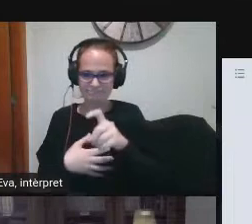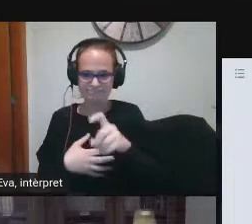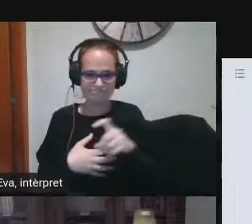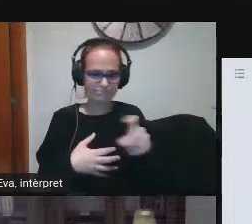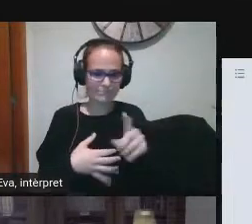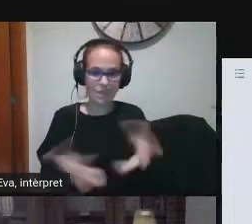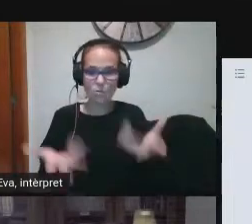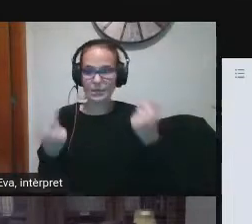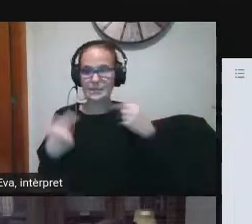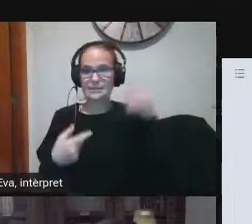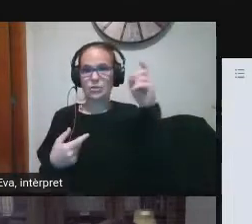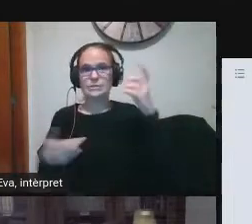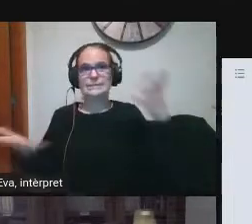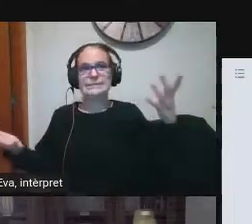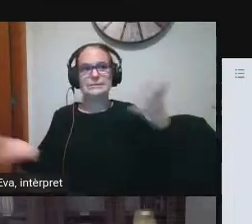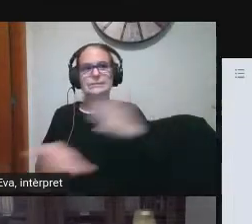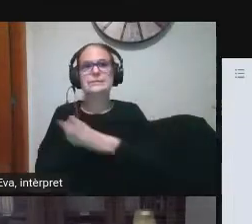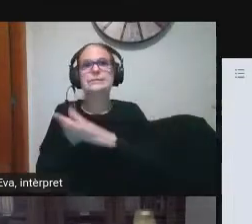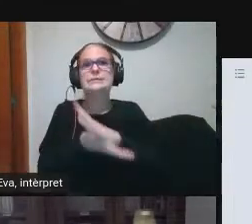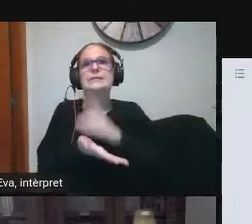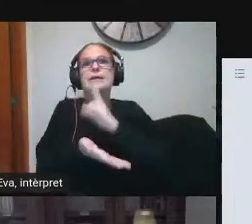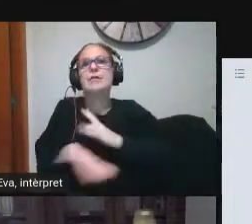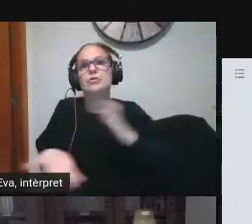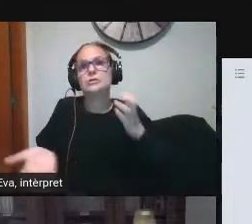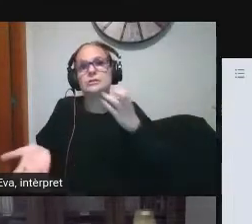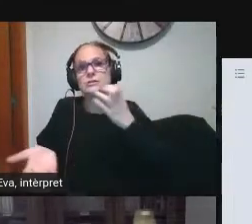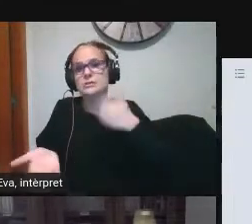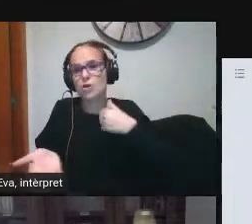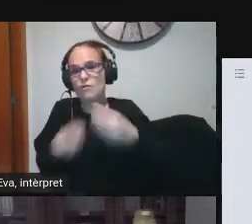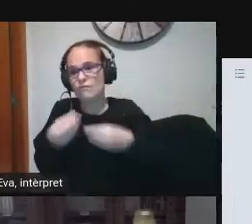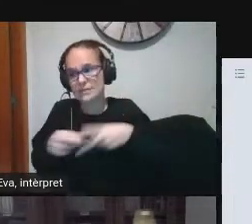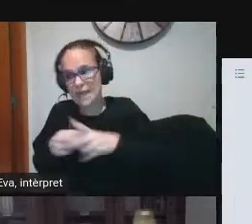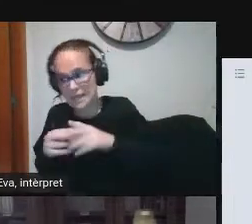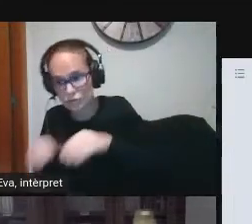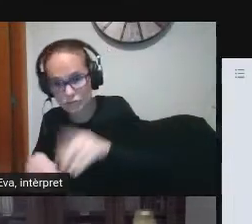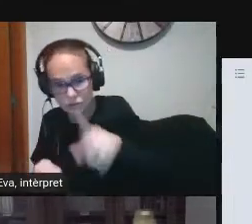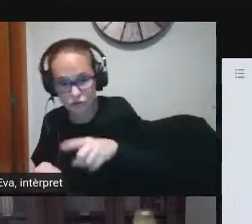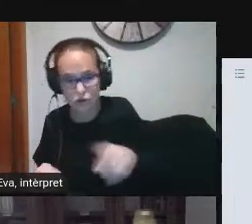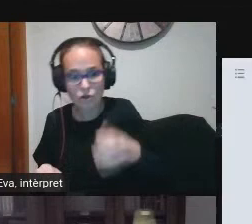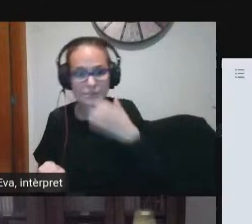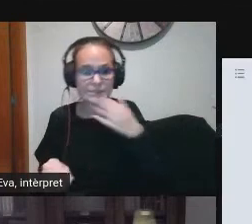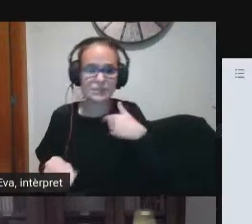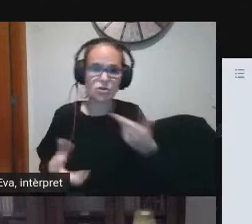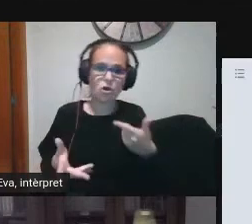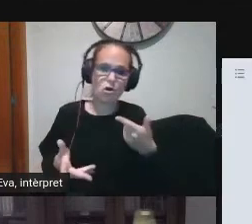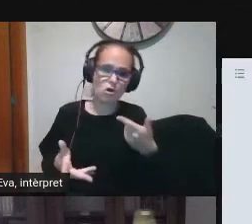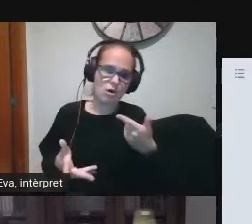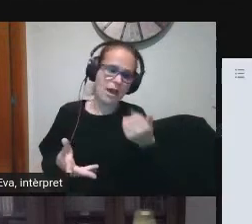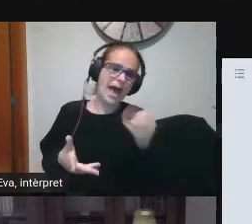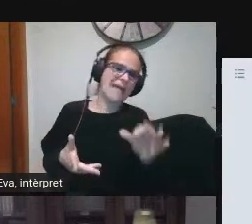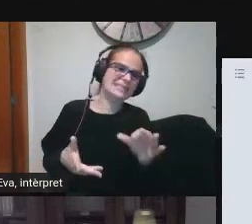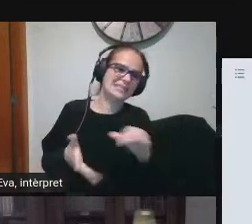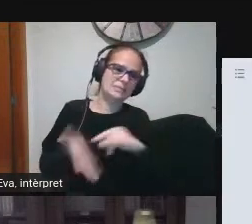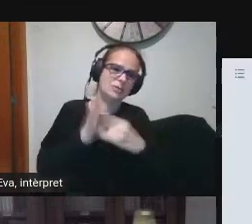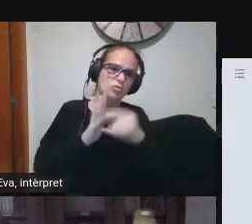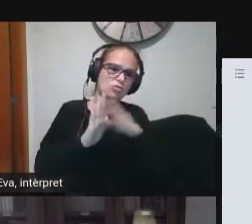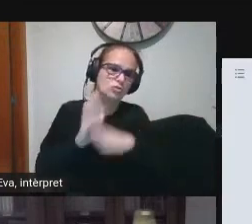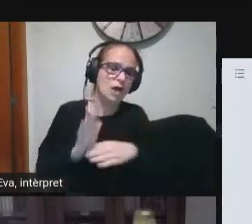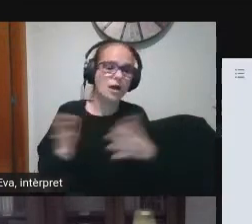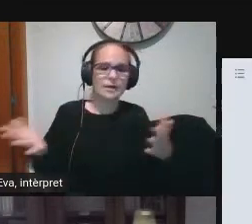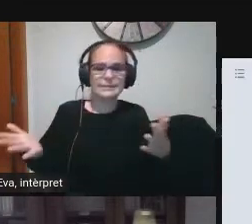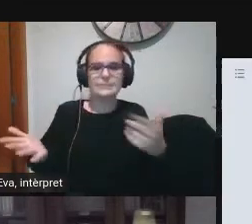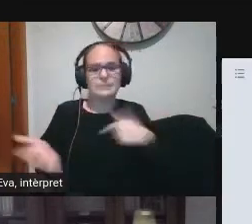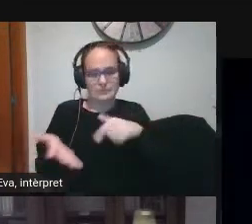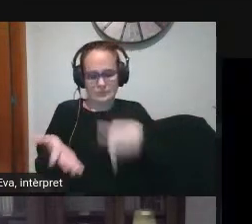competències del docent de què m'estàs parlant si faig les teines si sóc un cac metodològicament i llavors exactament d'això